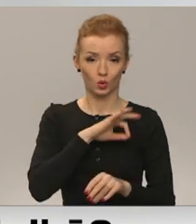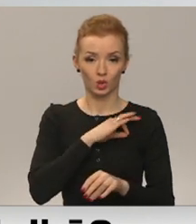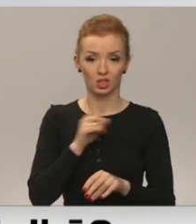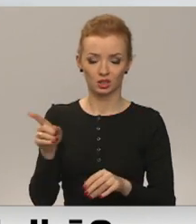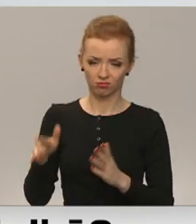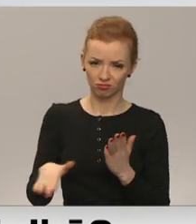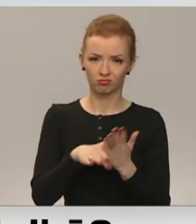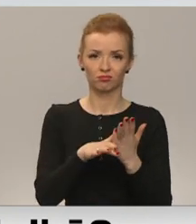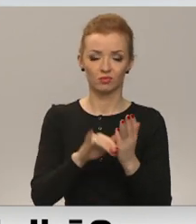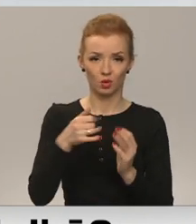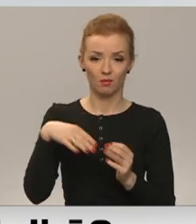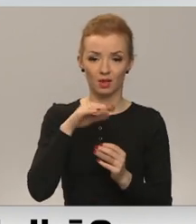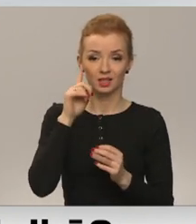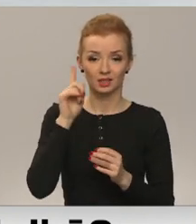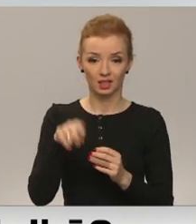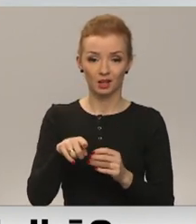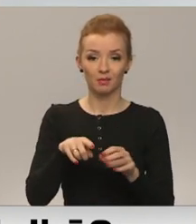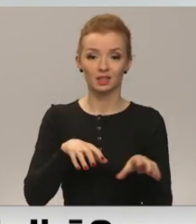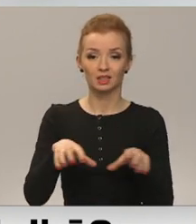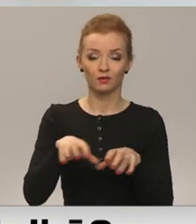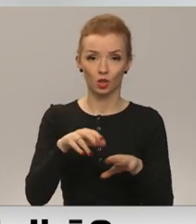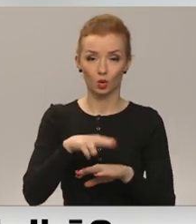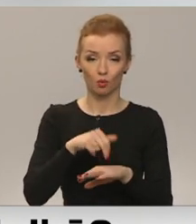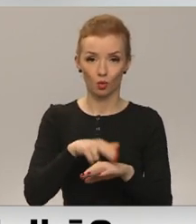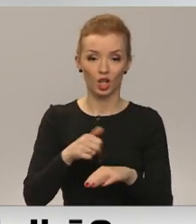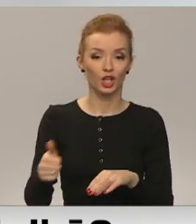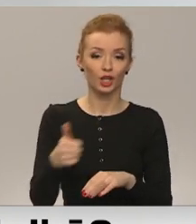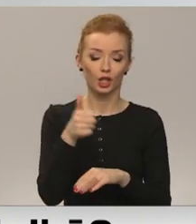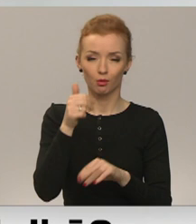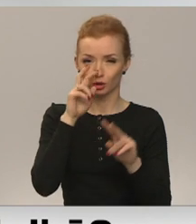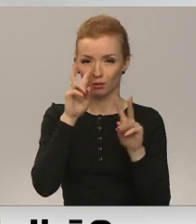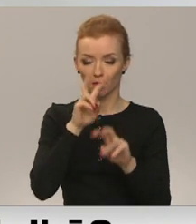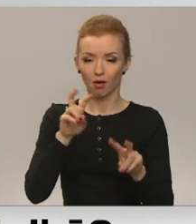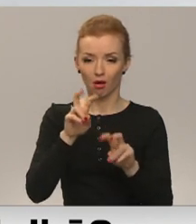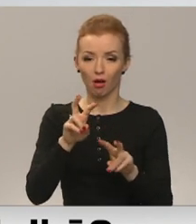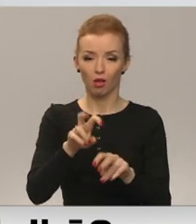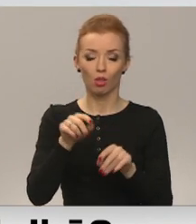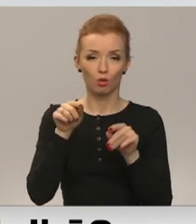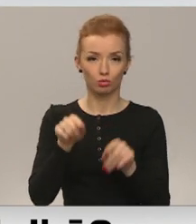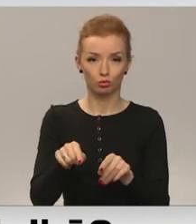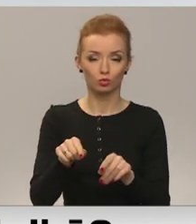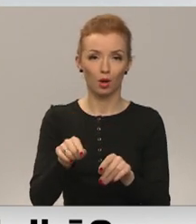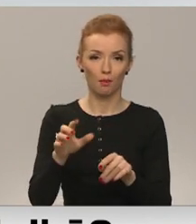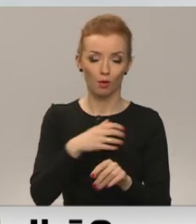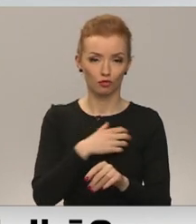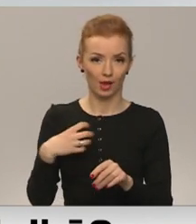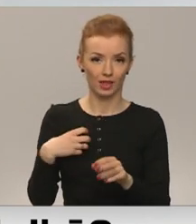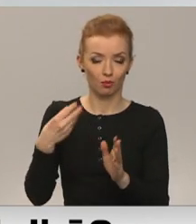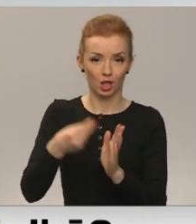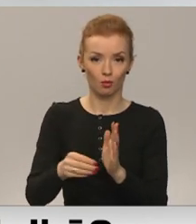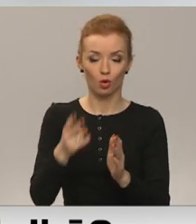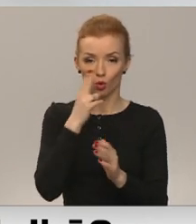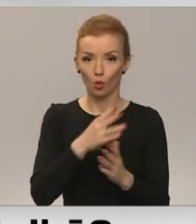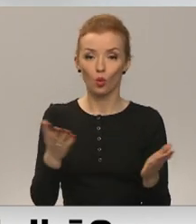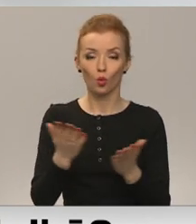jo mēs zinām, ka dzīvnieku policija īpaši pēc šos pašvaldību iepirkumus, no